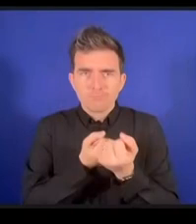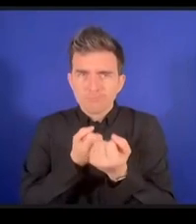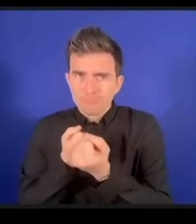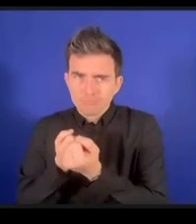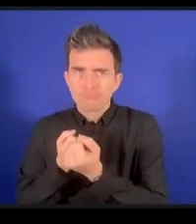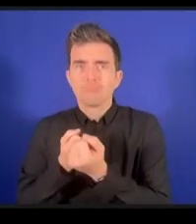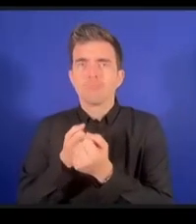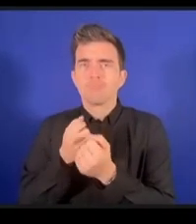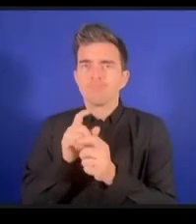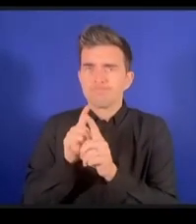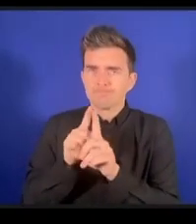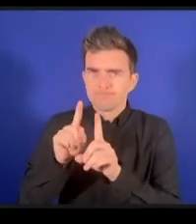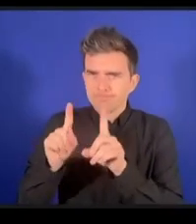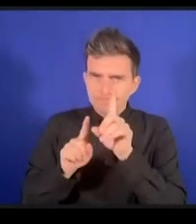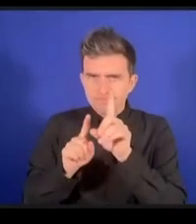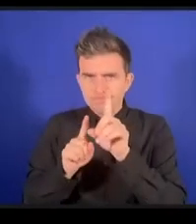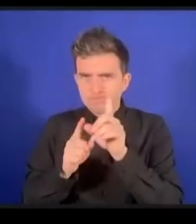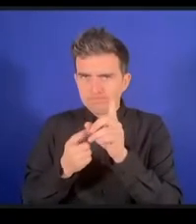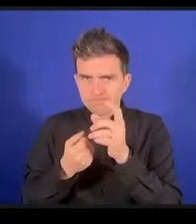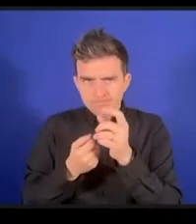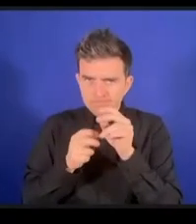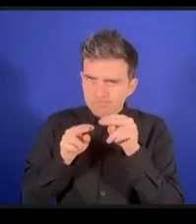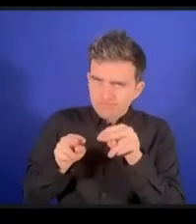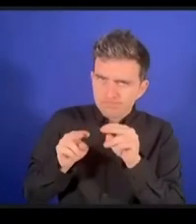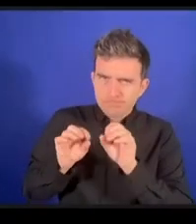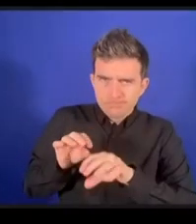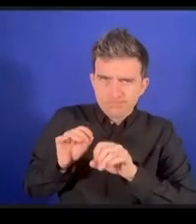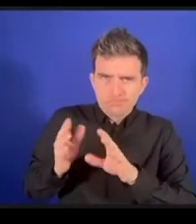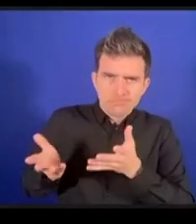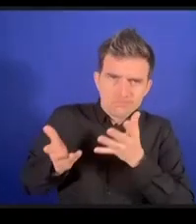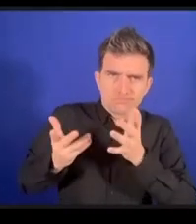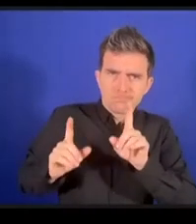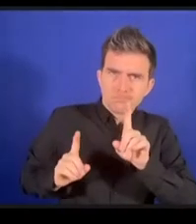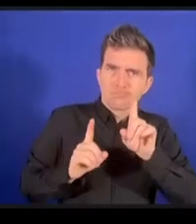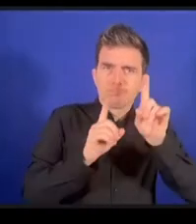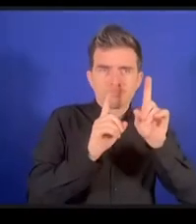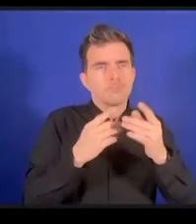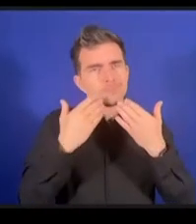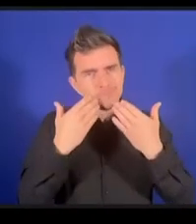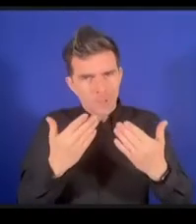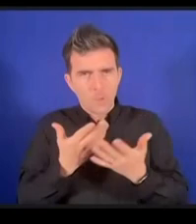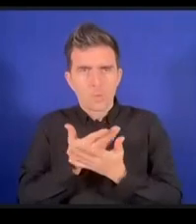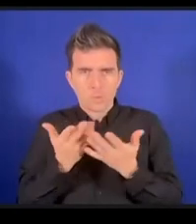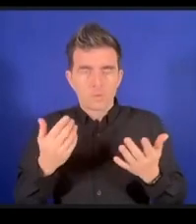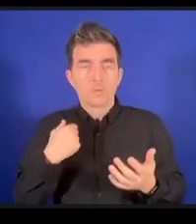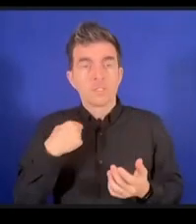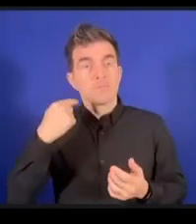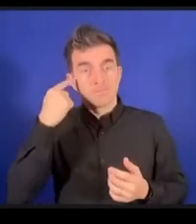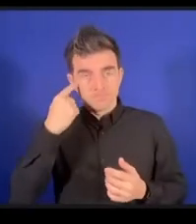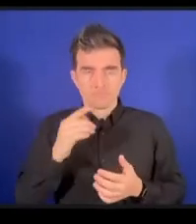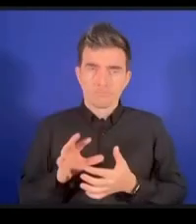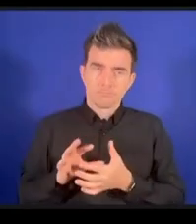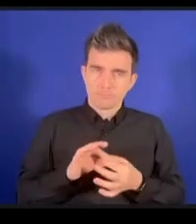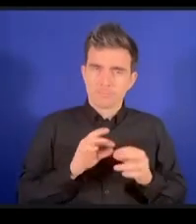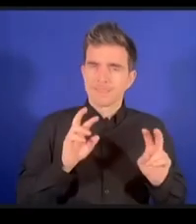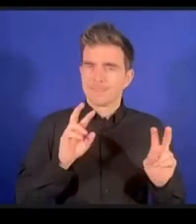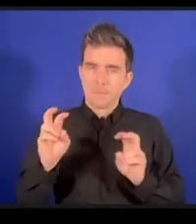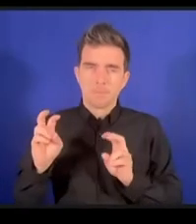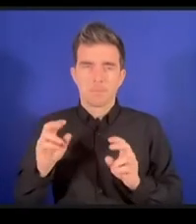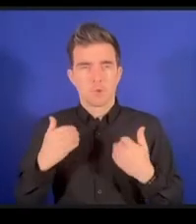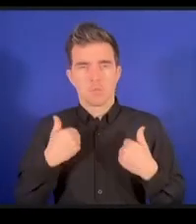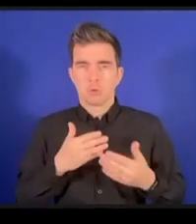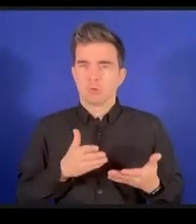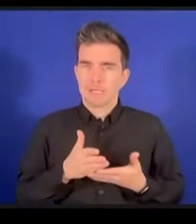このテーマですがデジタル時代の人権ということで人権がなければ全く